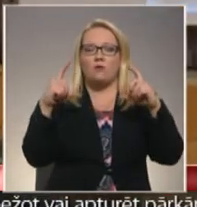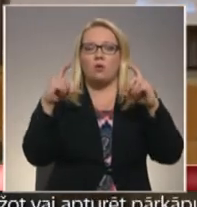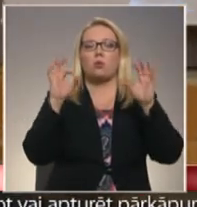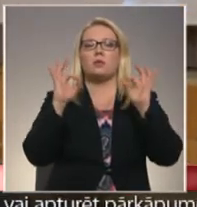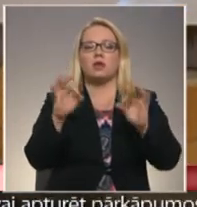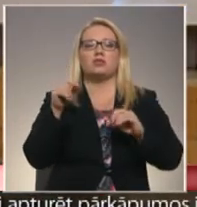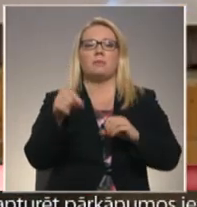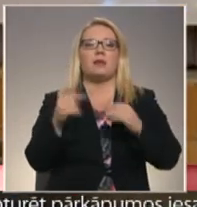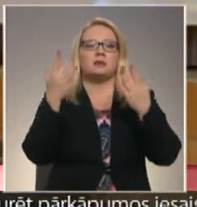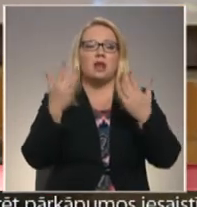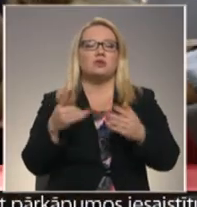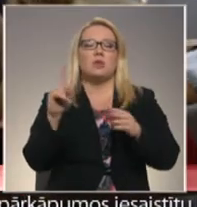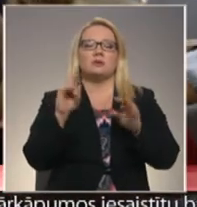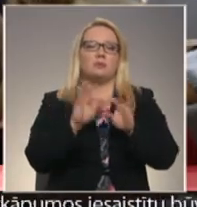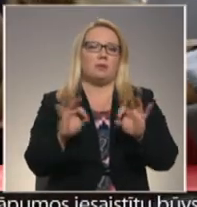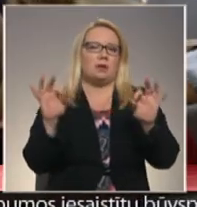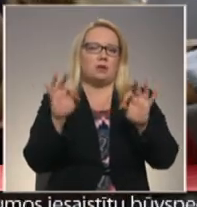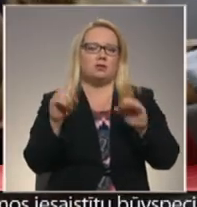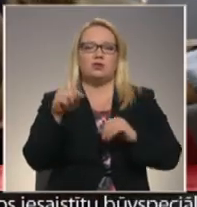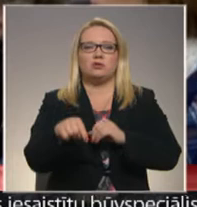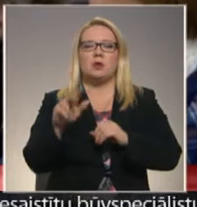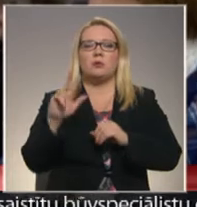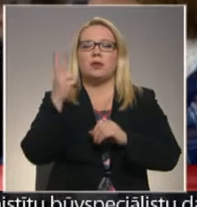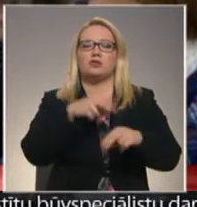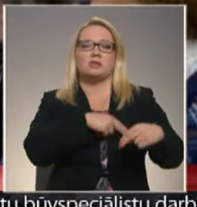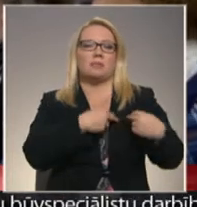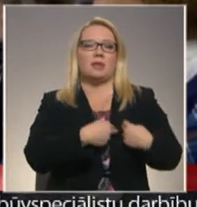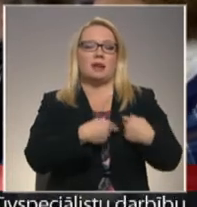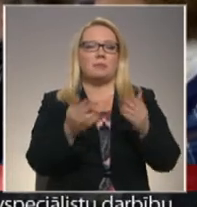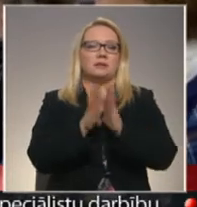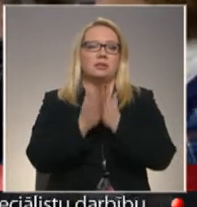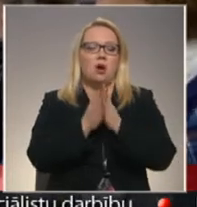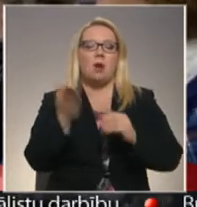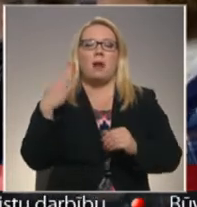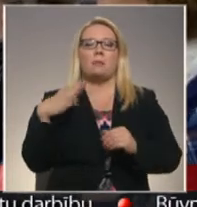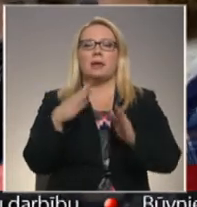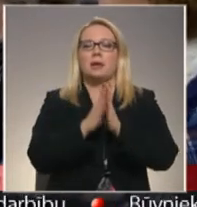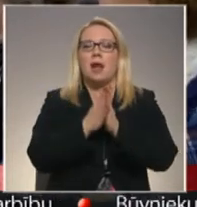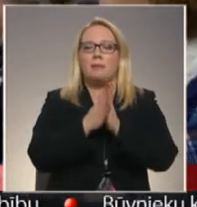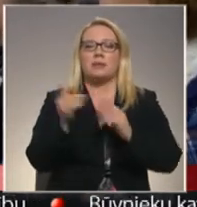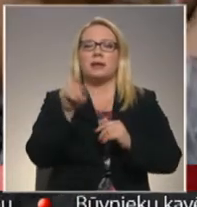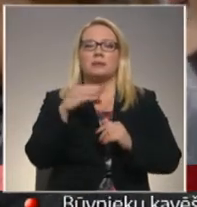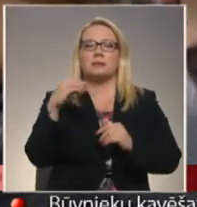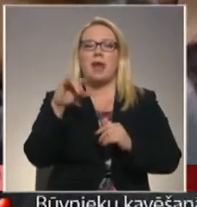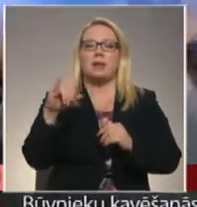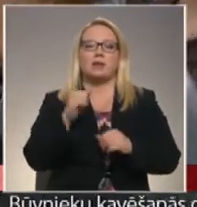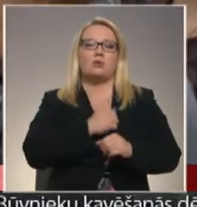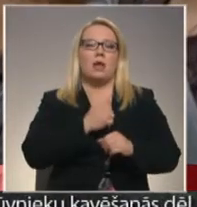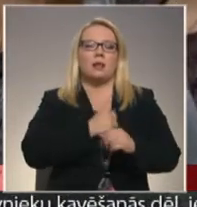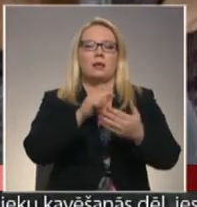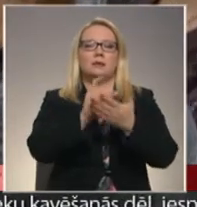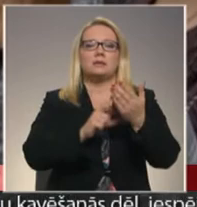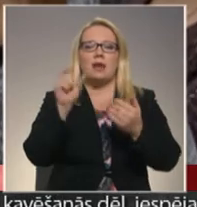tiešām tas rezultāts ir brīnišķīgs. Šis ir jau trešais biedrības izdevums. Pērn tika izdotas grāmatas ar sēlies un Latgales dzēnieku un